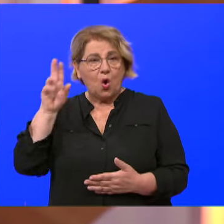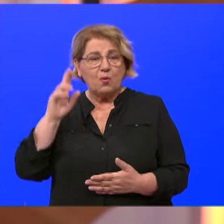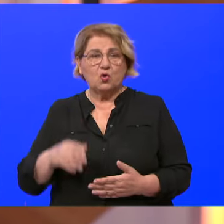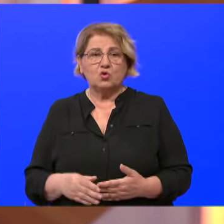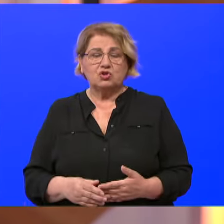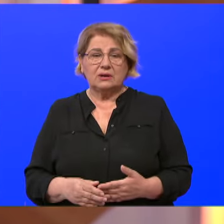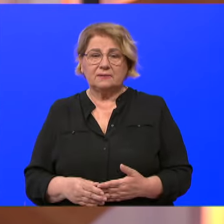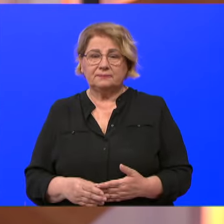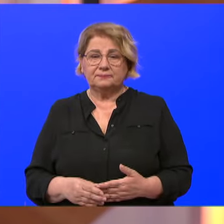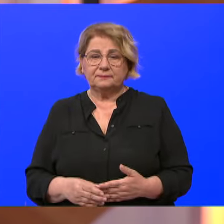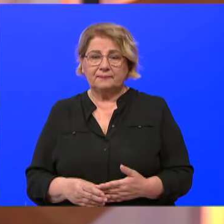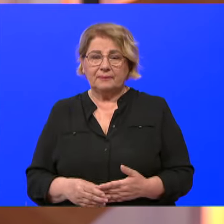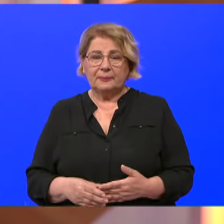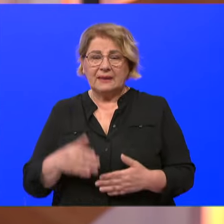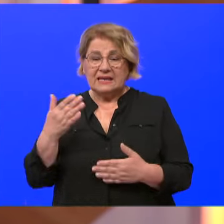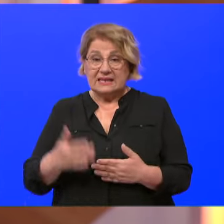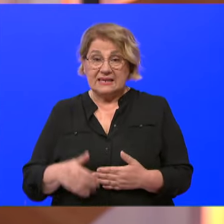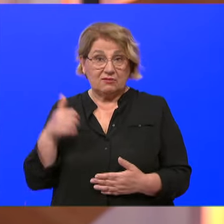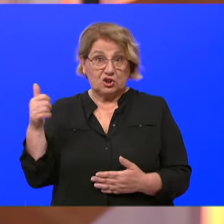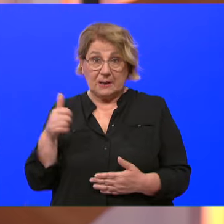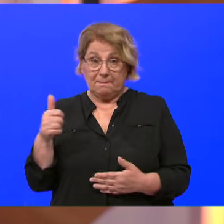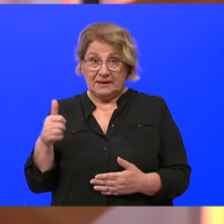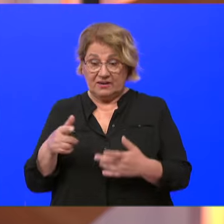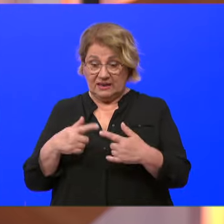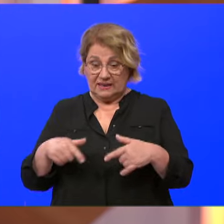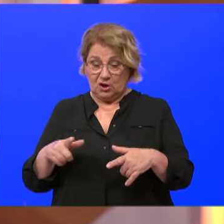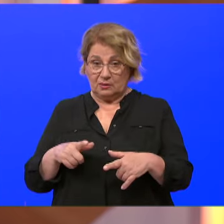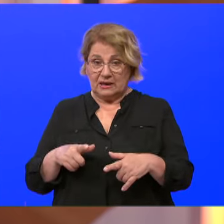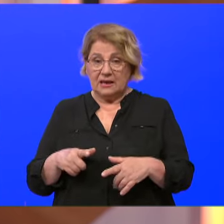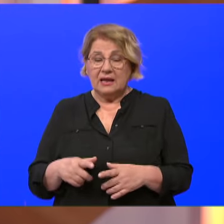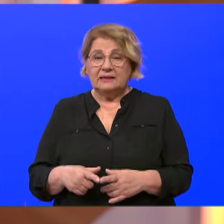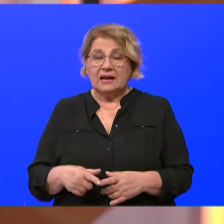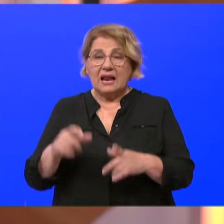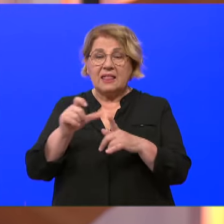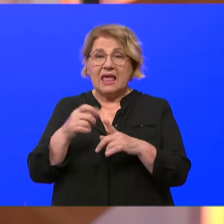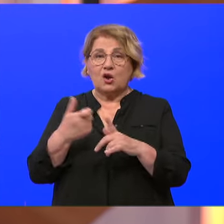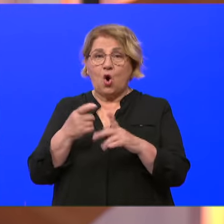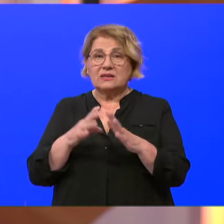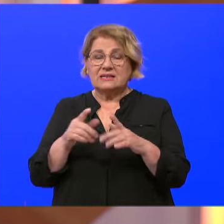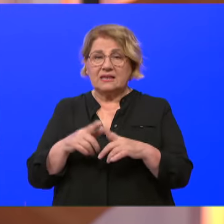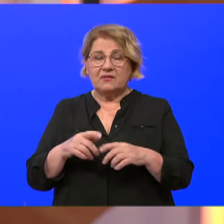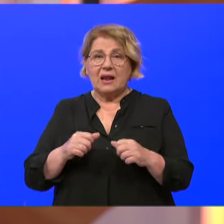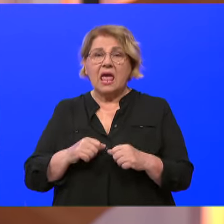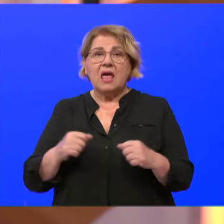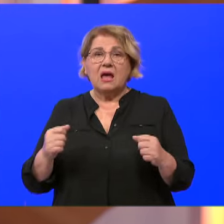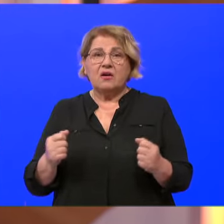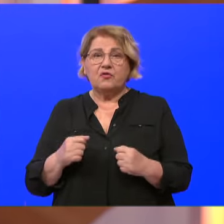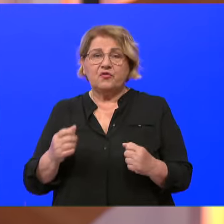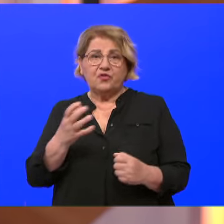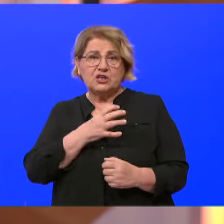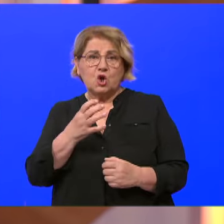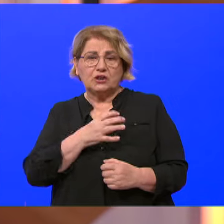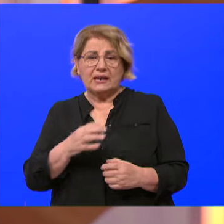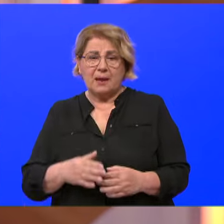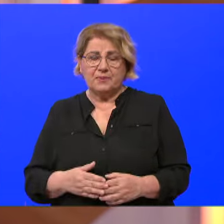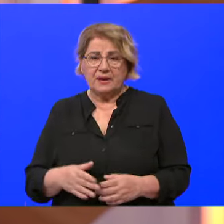da završim prvi dio kompletne dekongestivne fizioterapije na Odjelu za